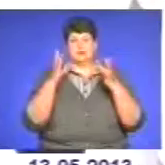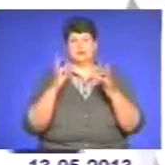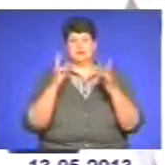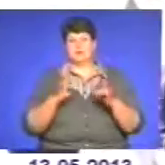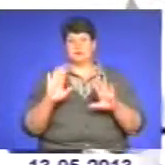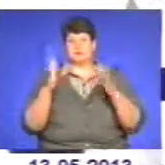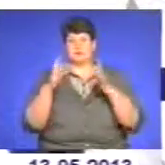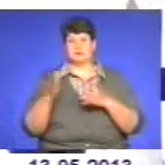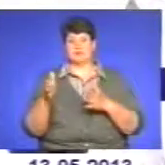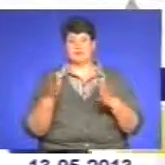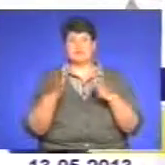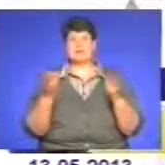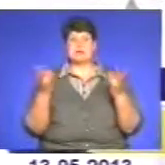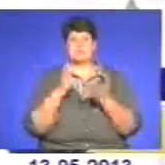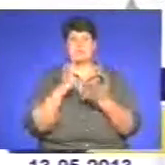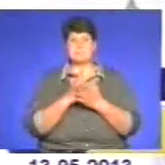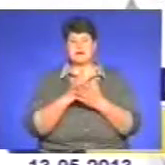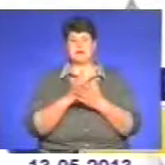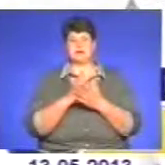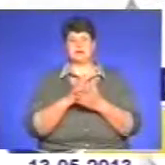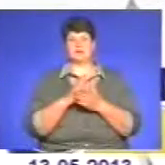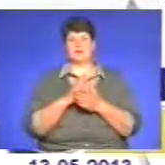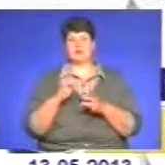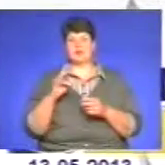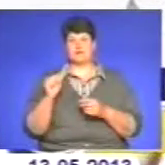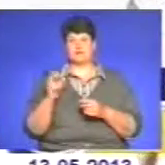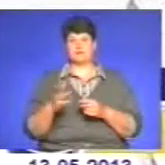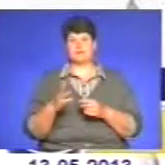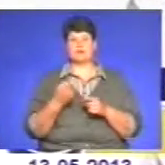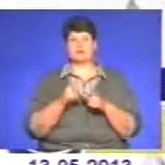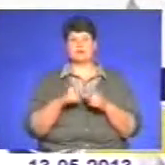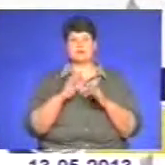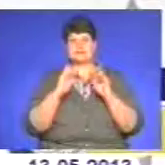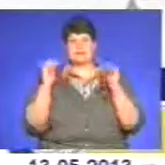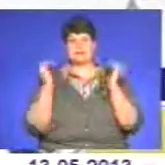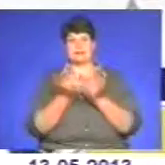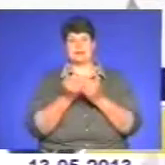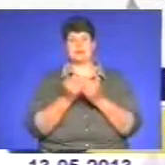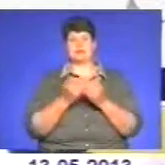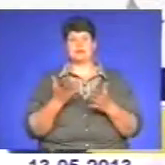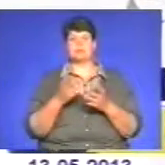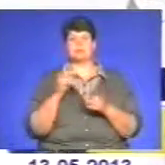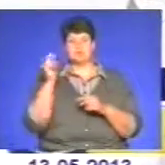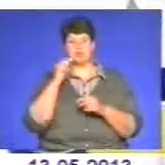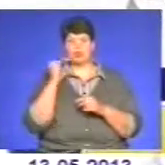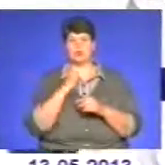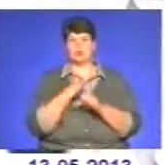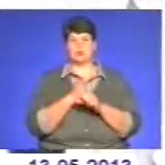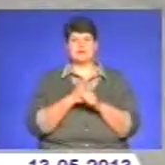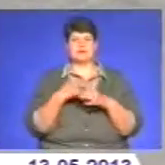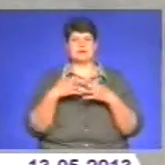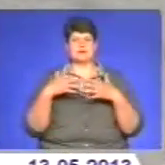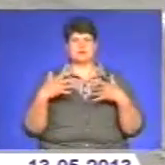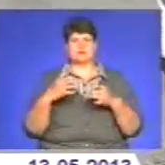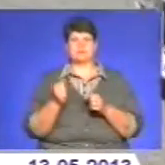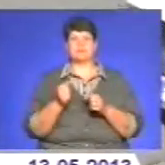Потрібно мати навики, які доведені до рефлекторного рівня. Для цього є закритий майданчик, де ми вчимося це робити за допомогою різних вправ.